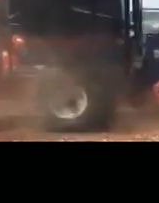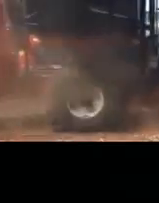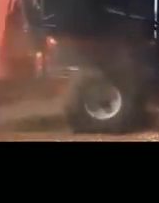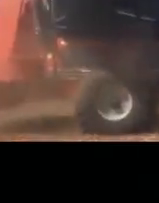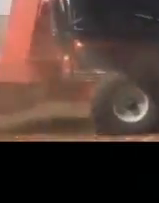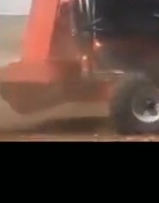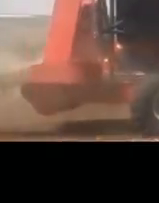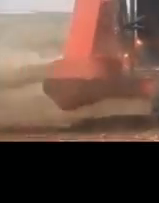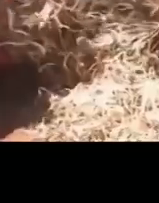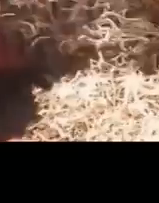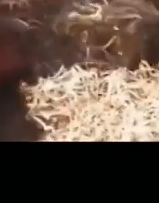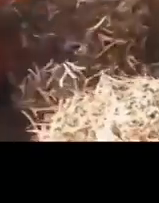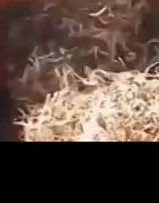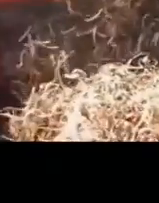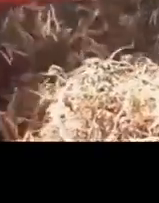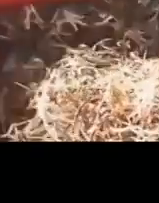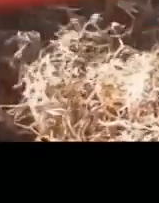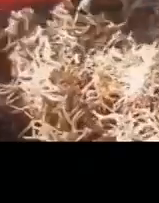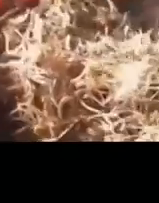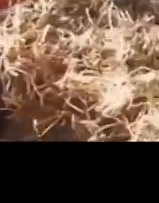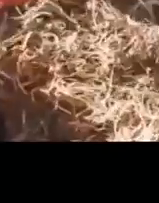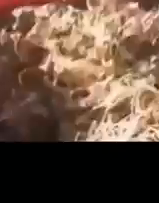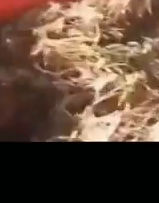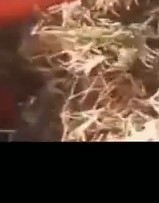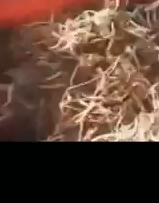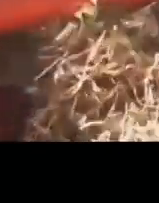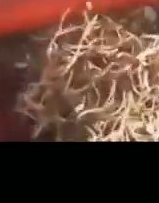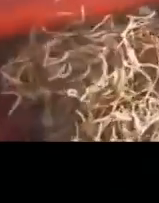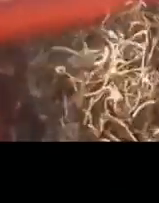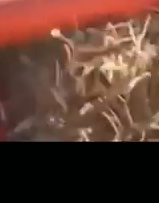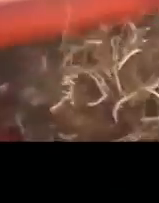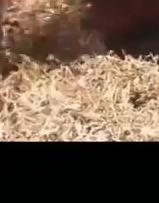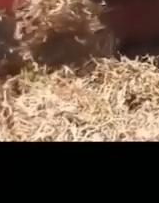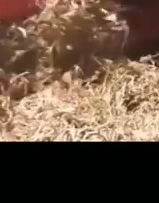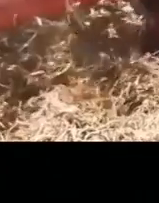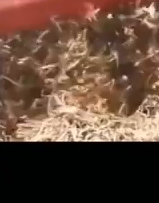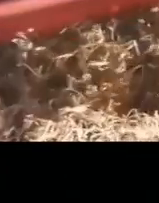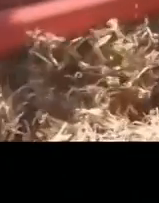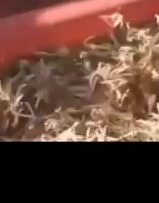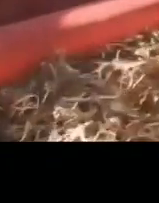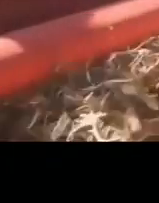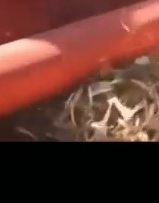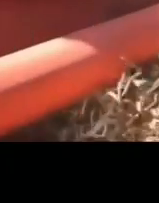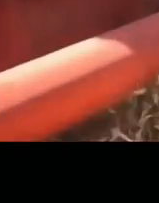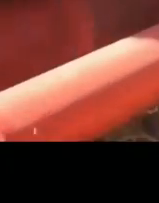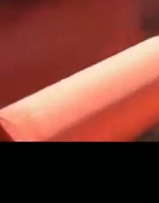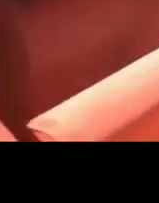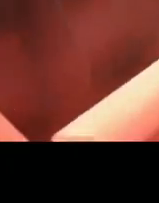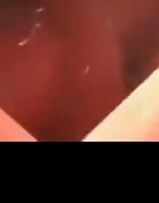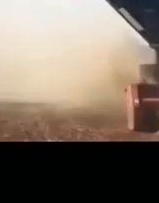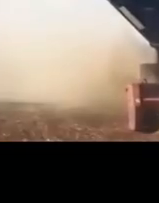дає можливість заробити до 2000 євро з гектара, надає насіння і агрономічний супровід. Від вас бажання,